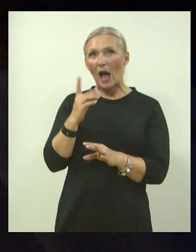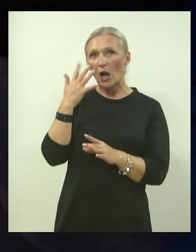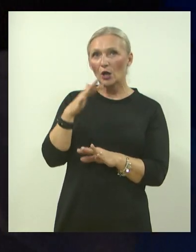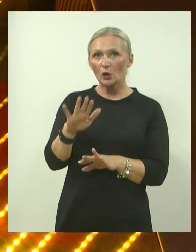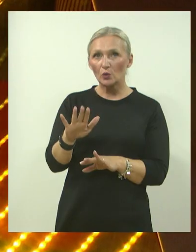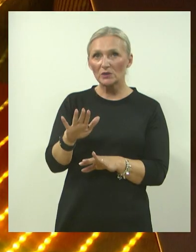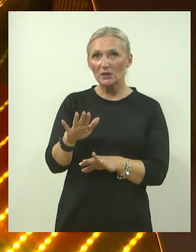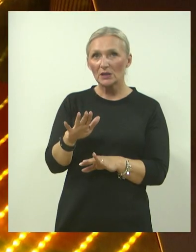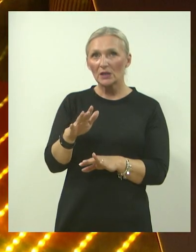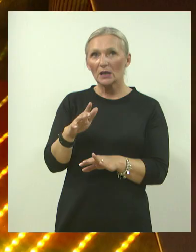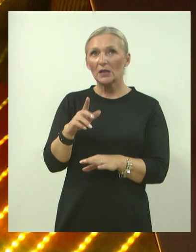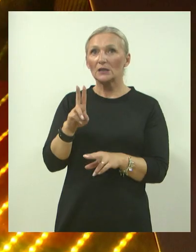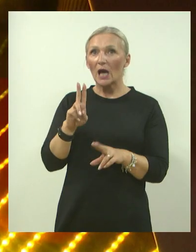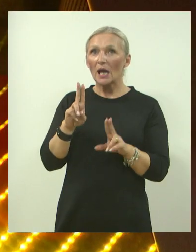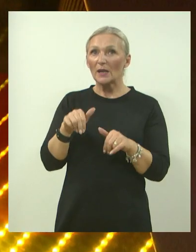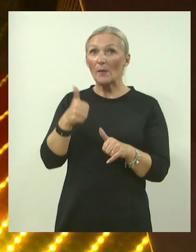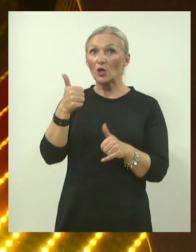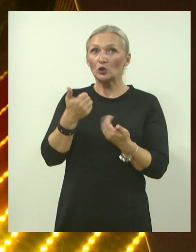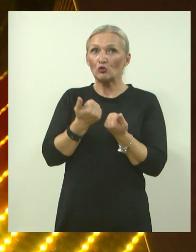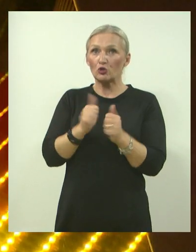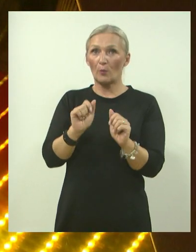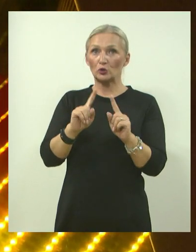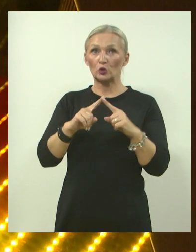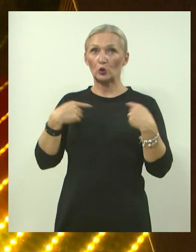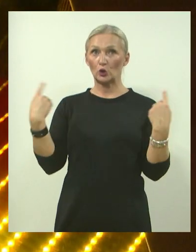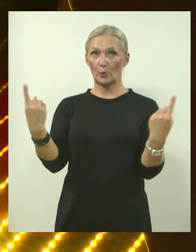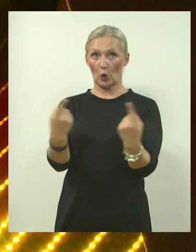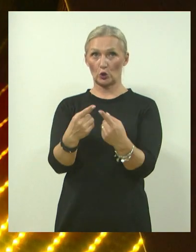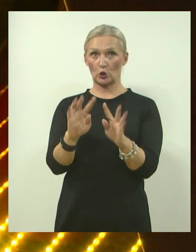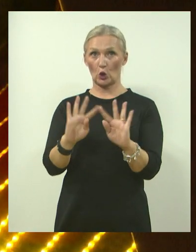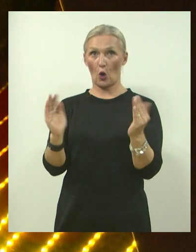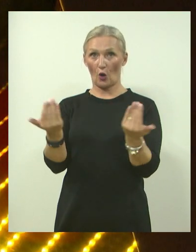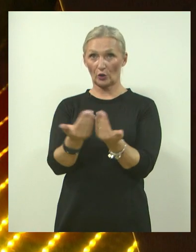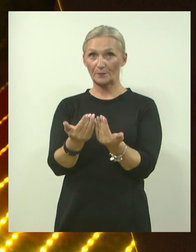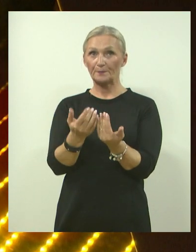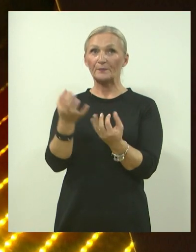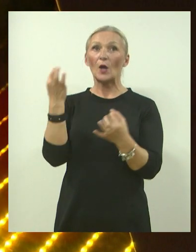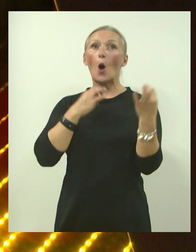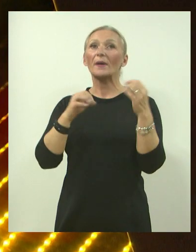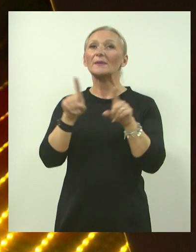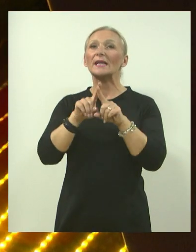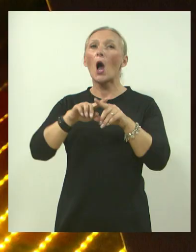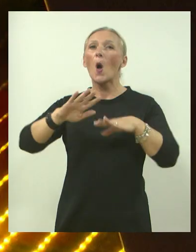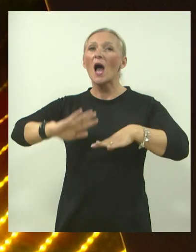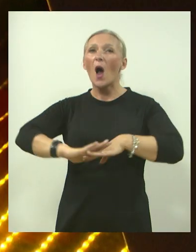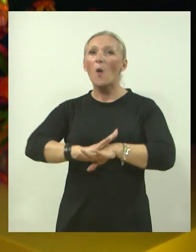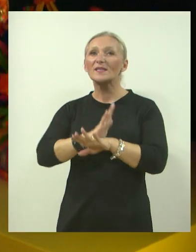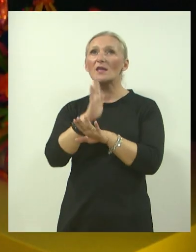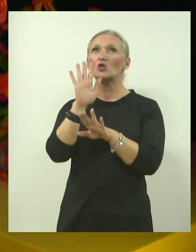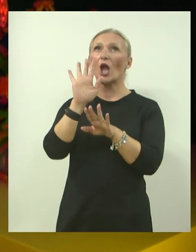je bila da imamo jednu slobodnu prostoriju koja je bila neiskorištena, ajmo ju opremiti u stvari kao nekakvu senzornu sobu.